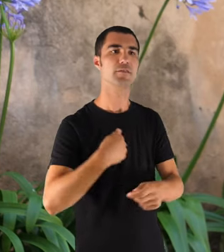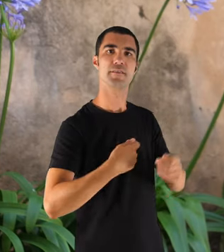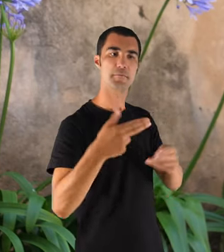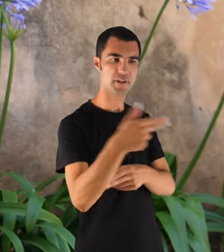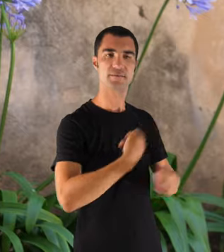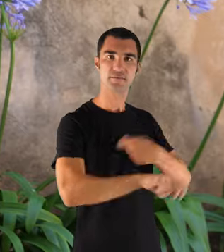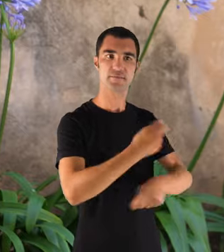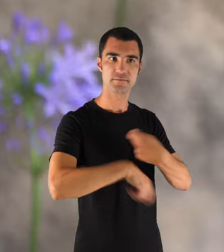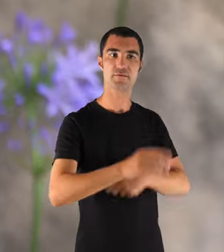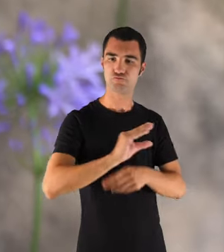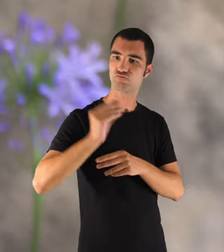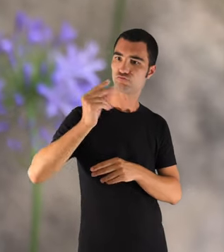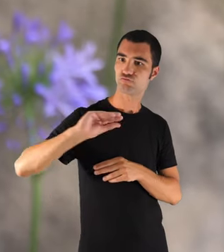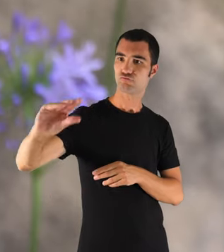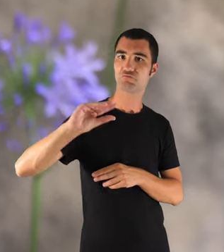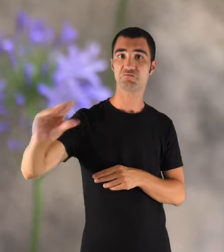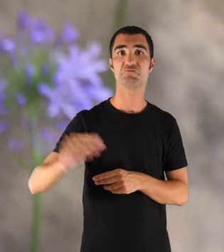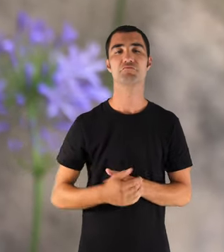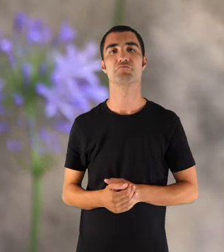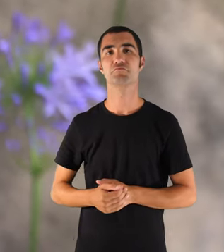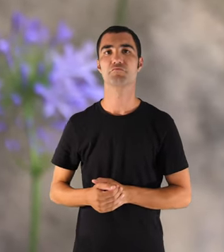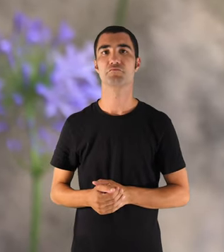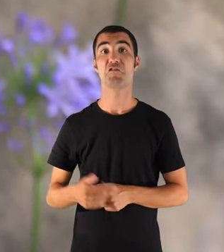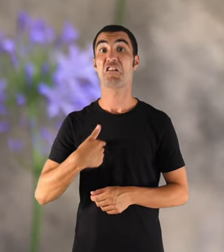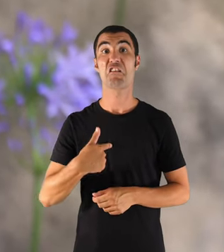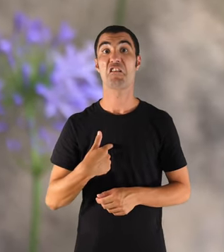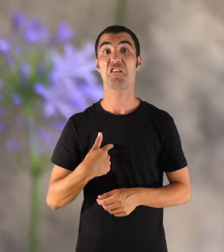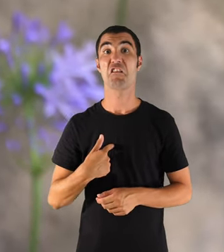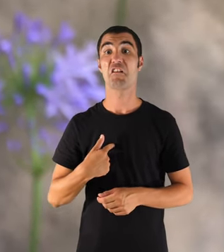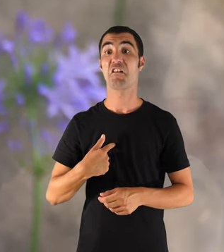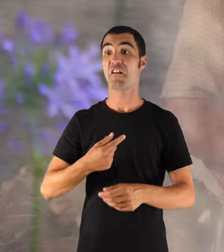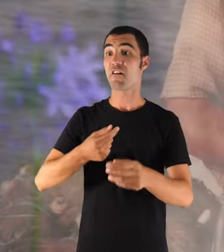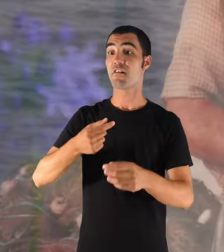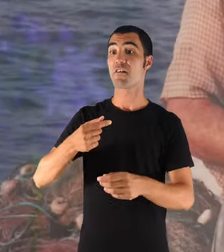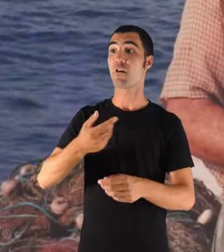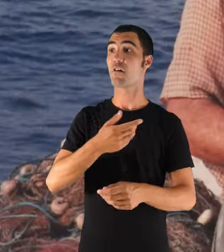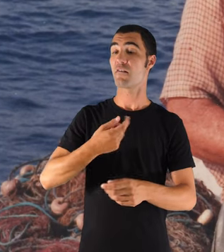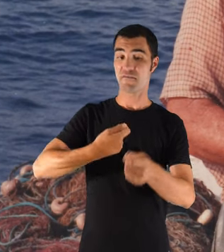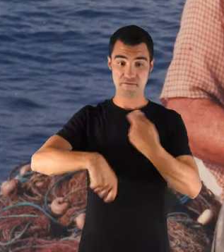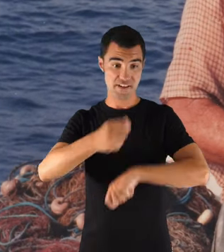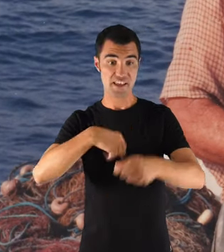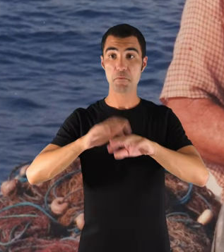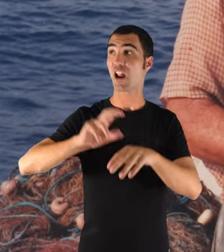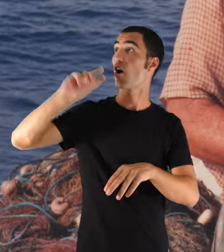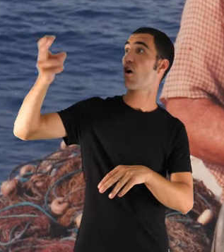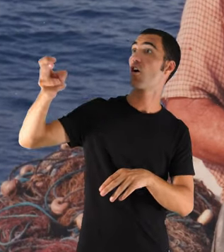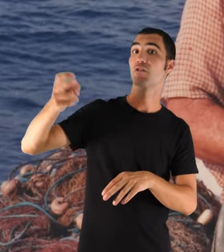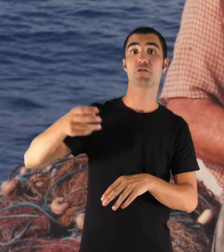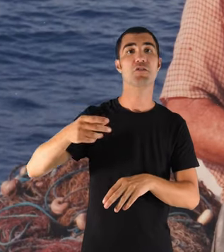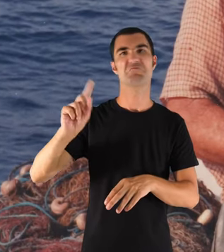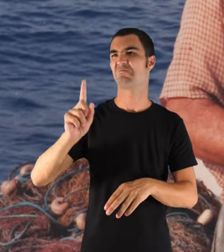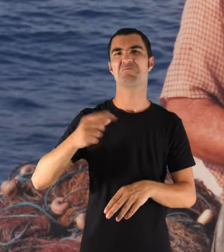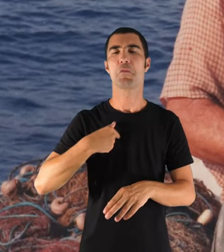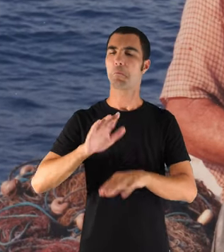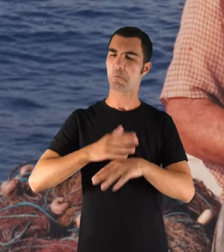per el peix que jo li duia. Jo no em vaig volar mai de vendre per ningú. Llevat del meu germà, no em vaig vendre per